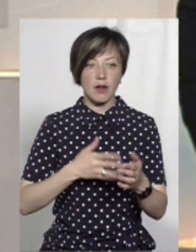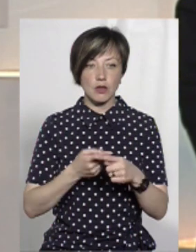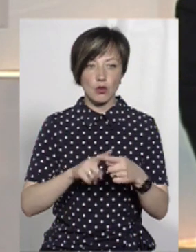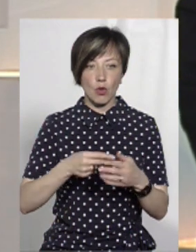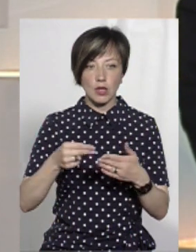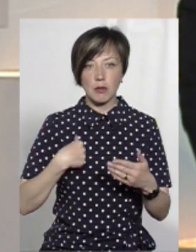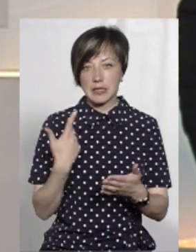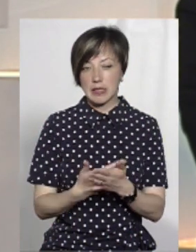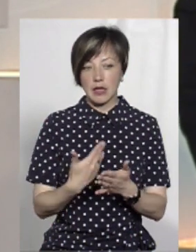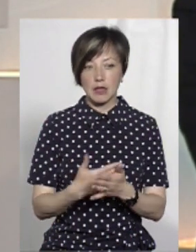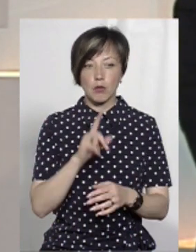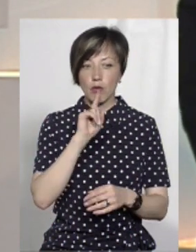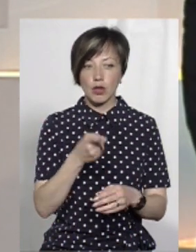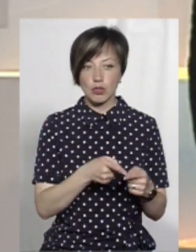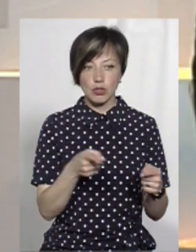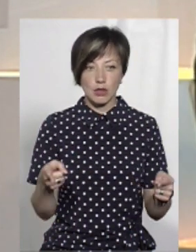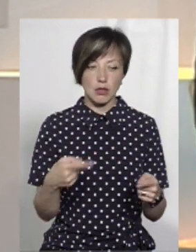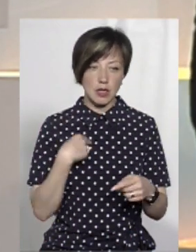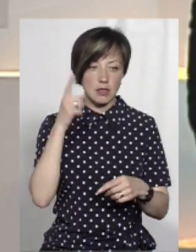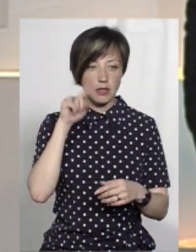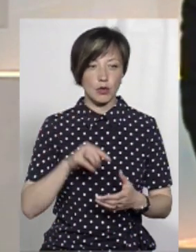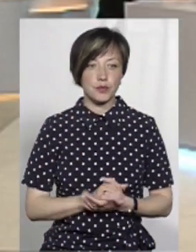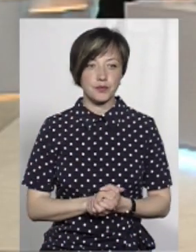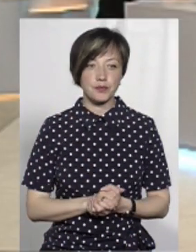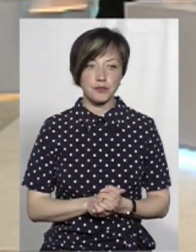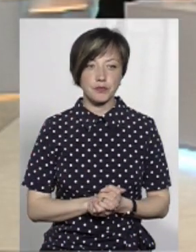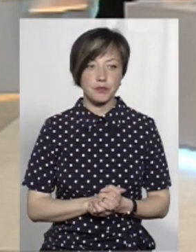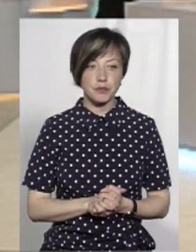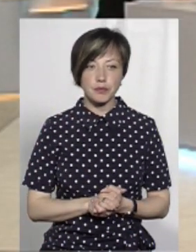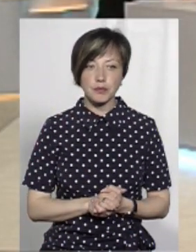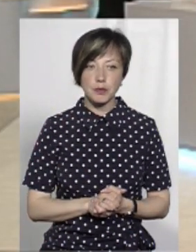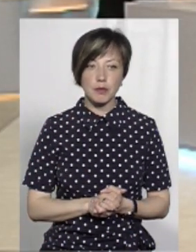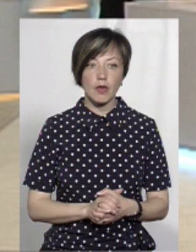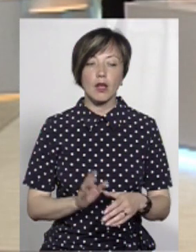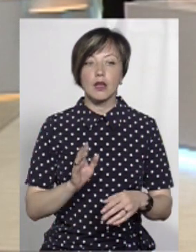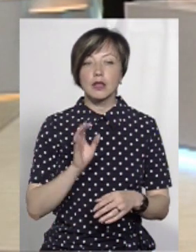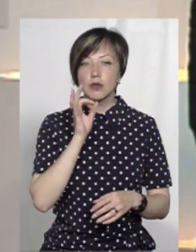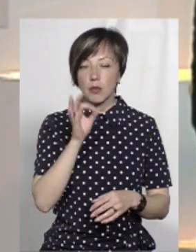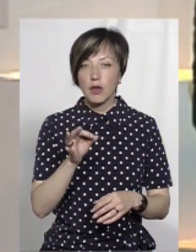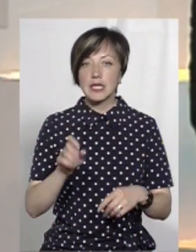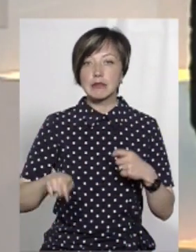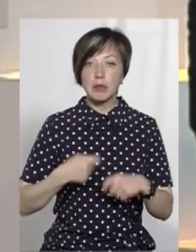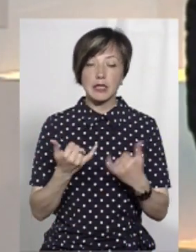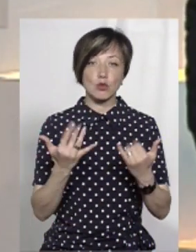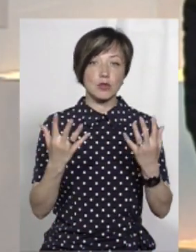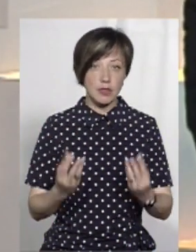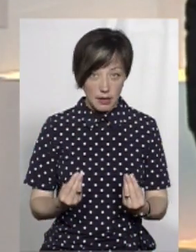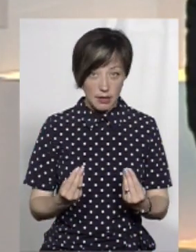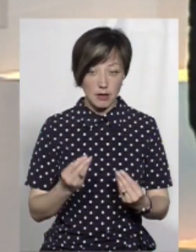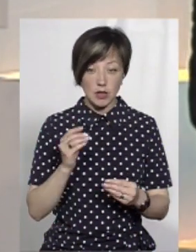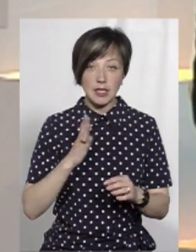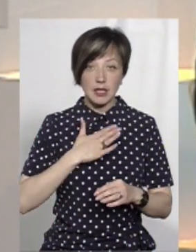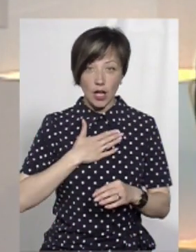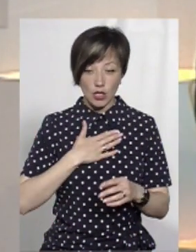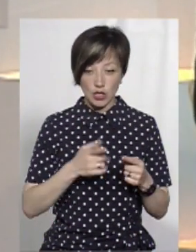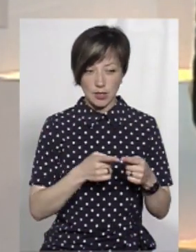контракту. Мені вже так здається, бо рік часу я з ними провів і знаю. Я просто доповім, збитки на сьогоднішній день по тільки